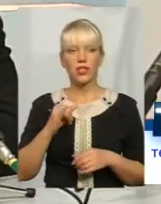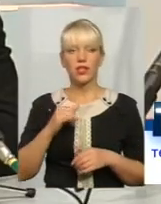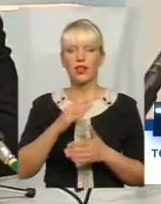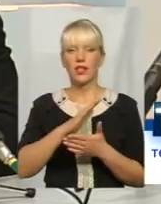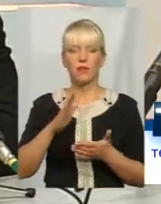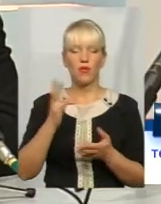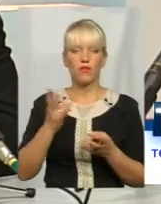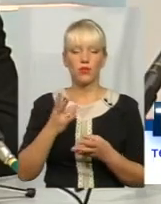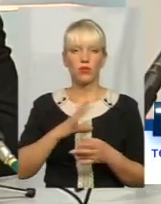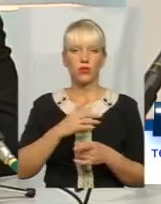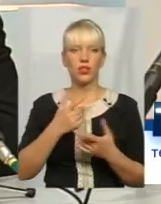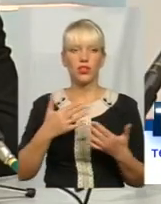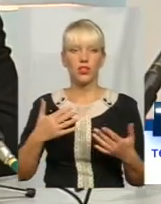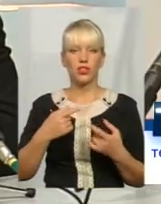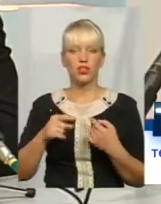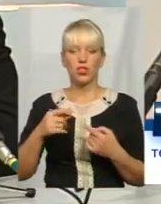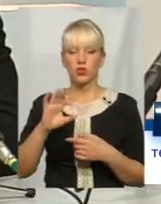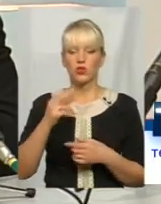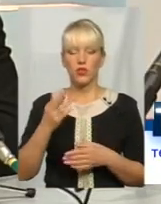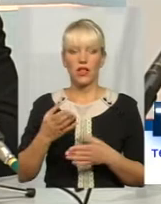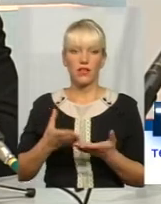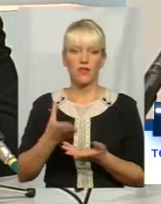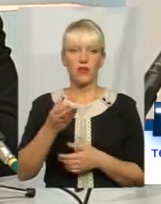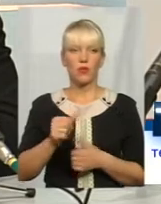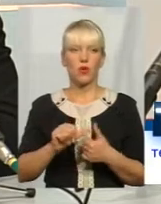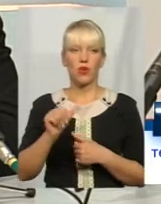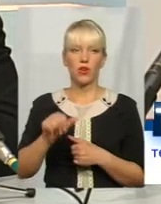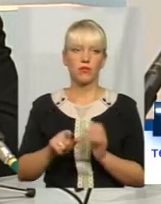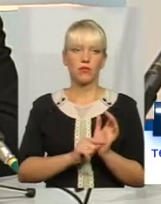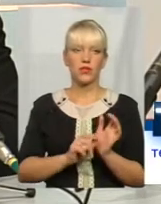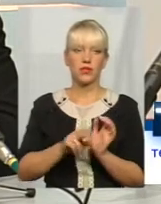має будь-яких інших соціальних виплат, крім пенсії по інвалідності.